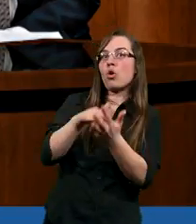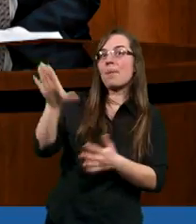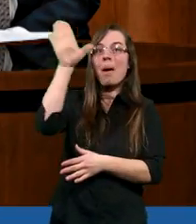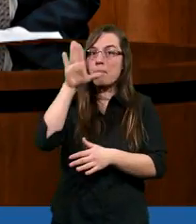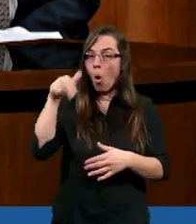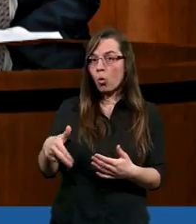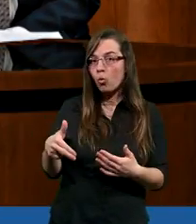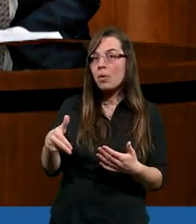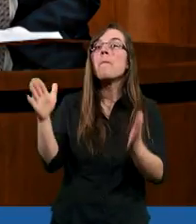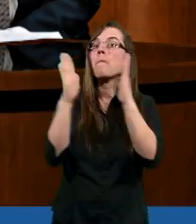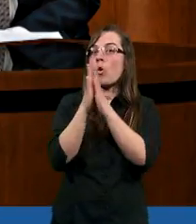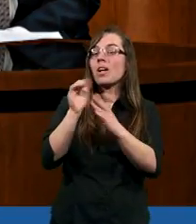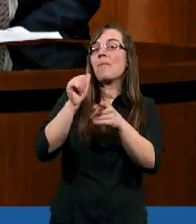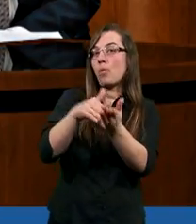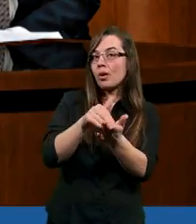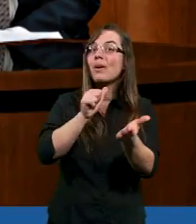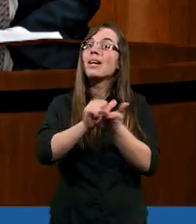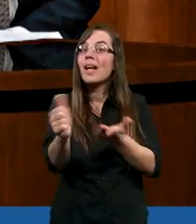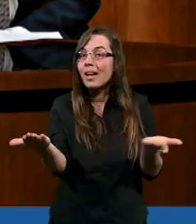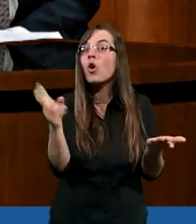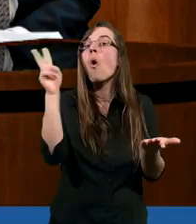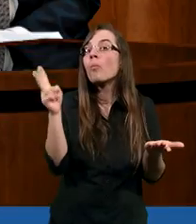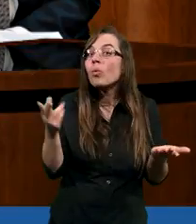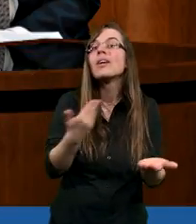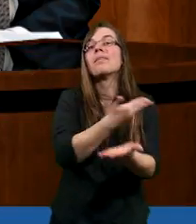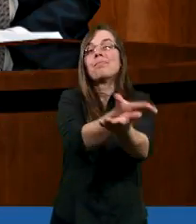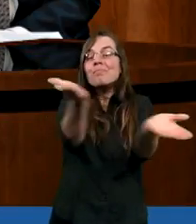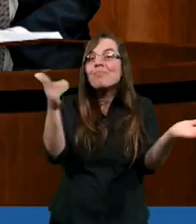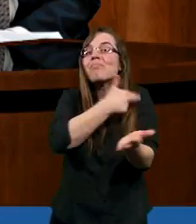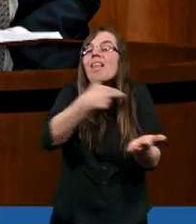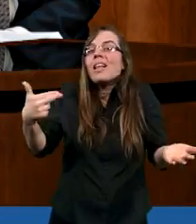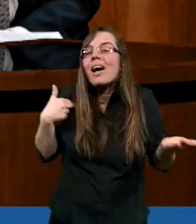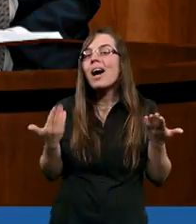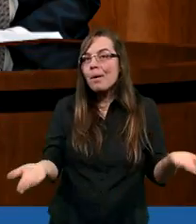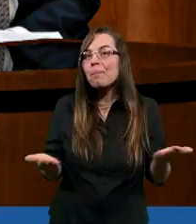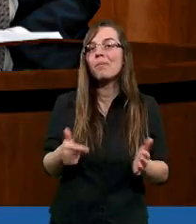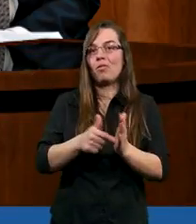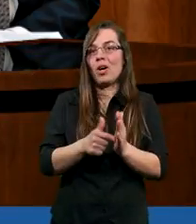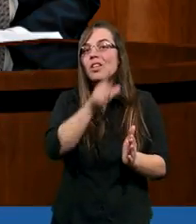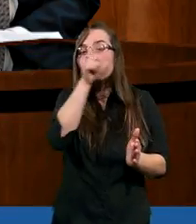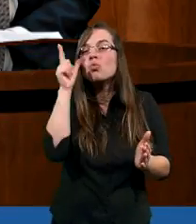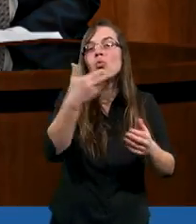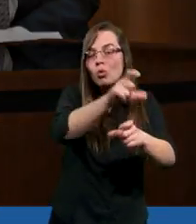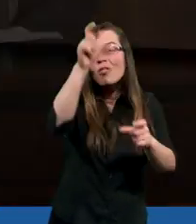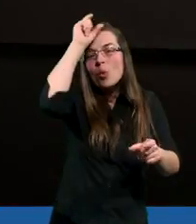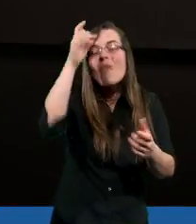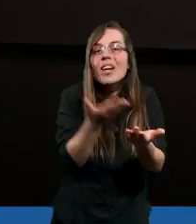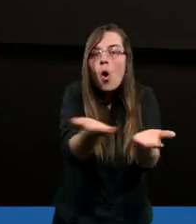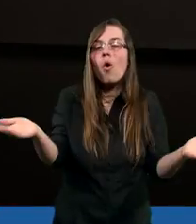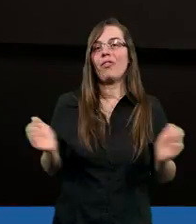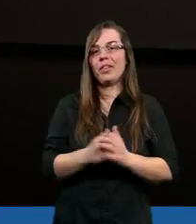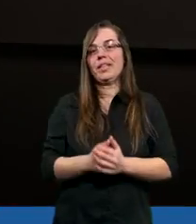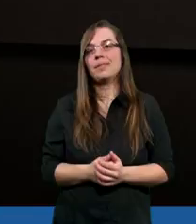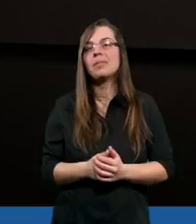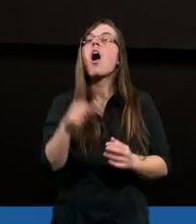Panu Bogu, modlitwa potrzebna jest Mnie. Modlitwa potrzebna jest człowiekowi